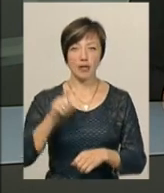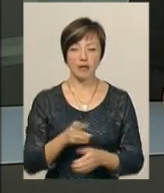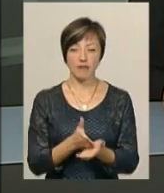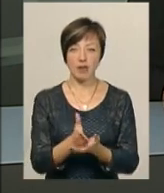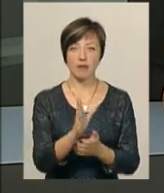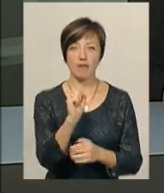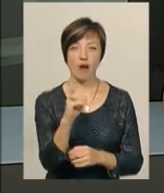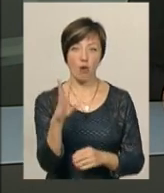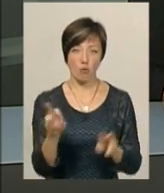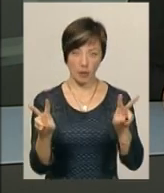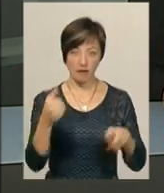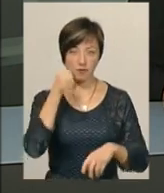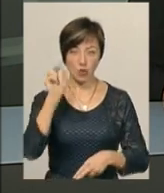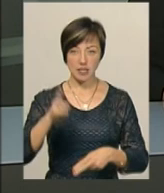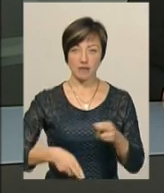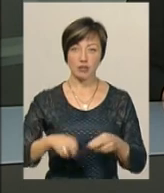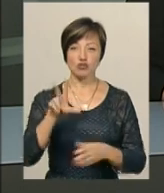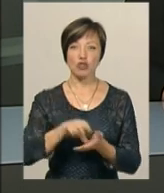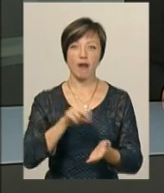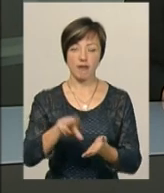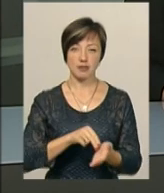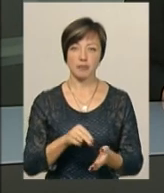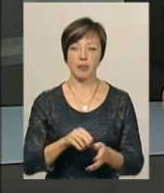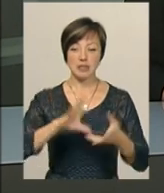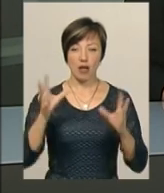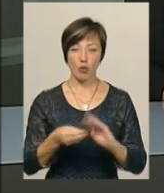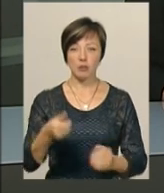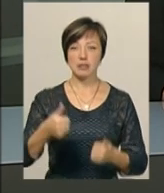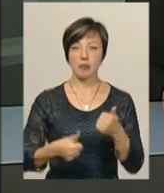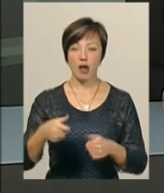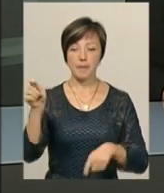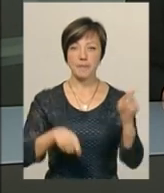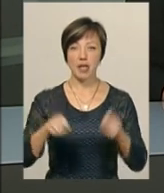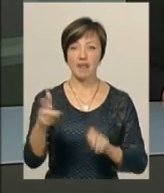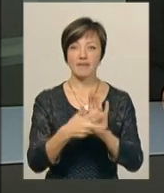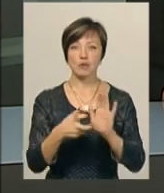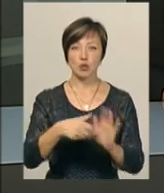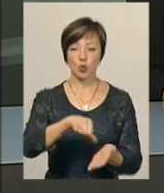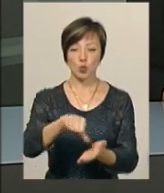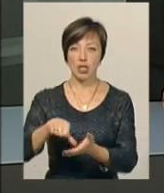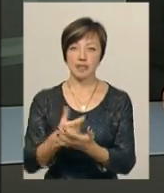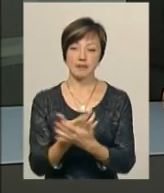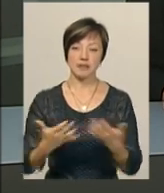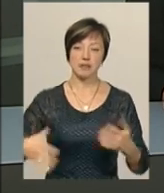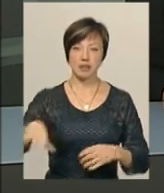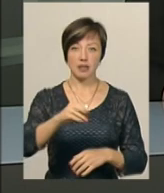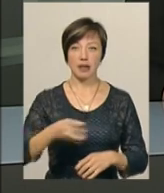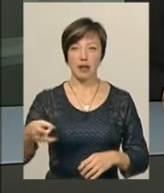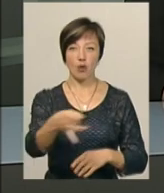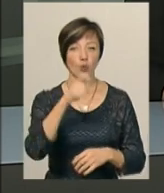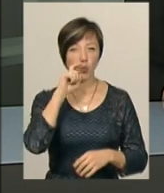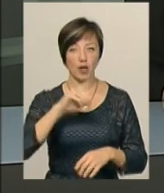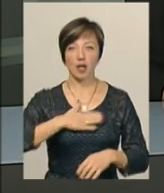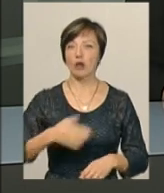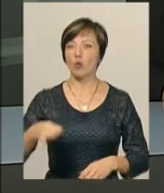версії ВАКО, який вчора завершився у Черкасах. Загалом на змагання приїхали понад 800 учасників зі всіх регіонів України.